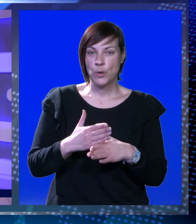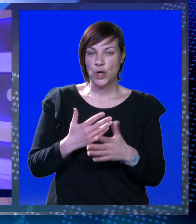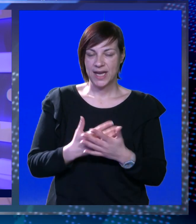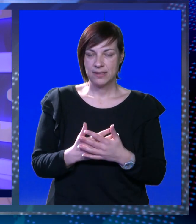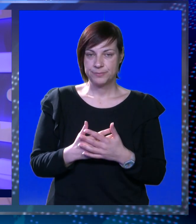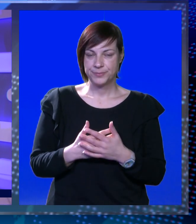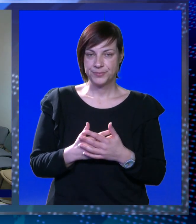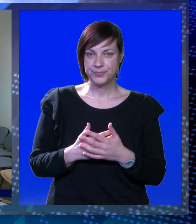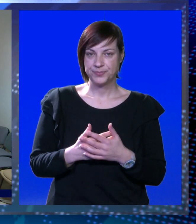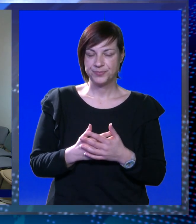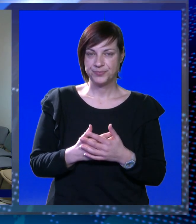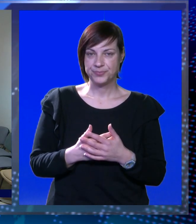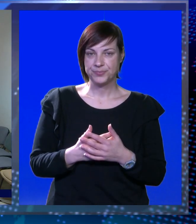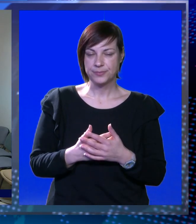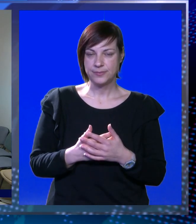im pomogne.